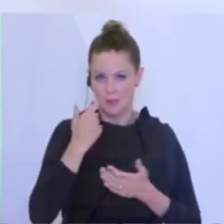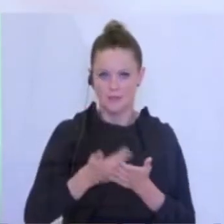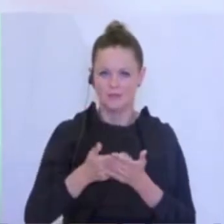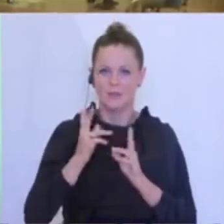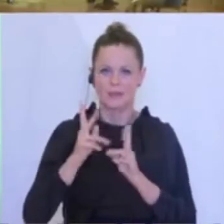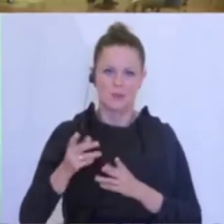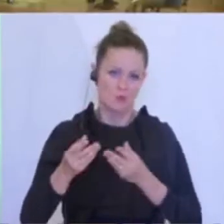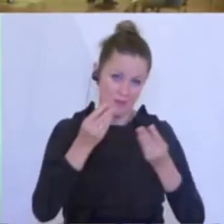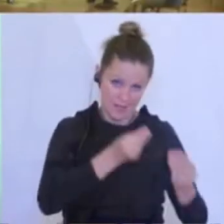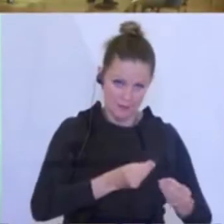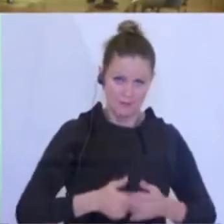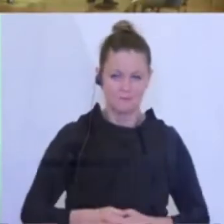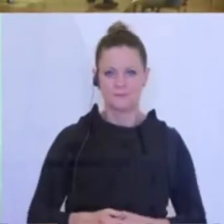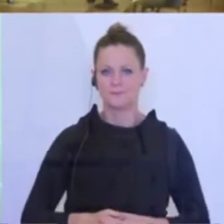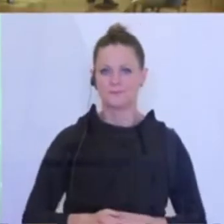übergeben.